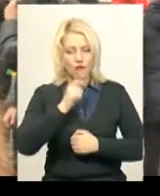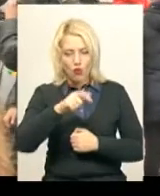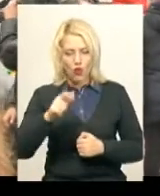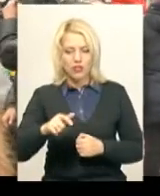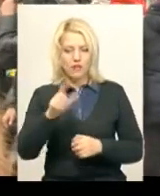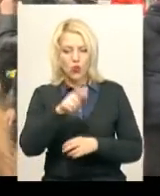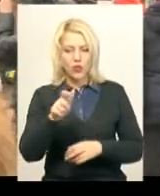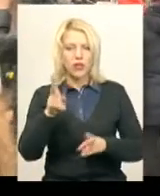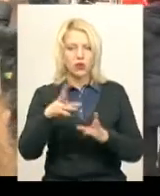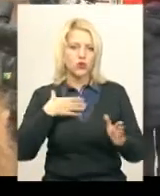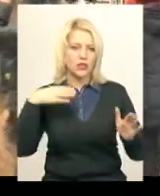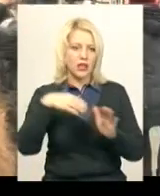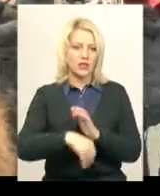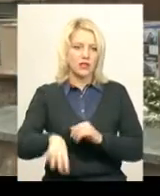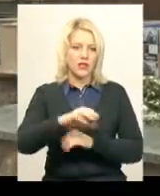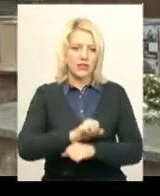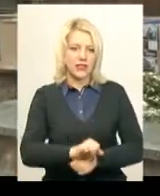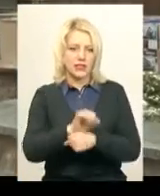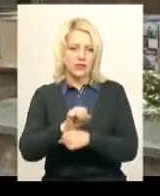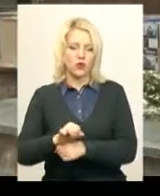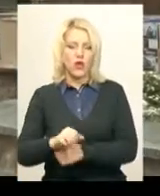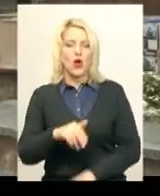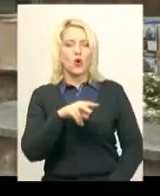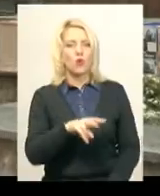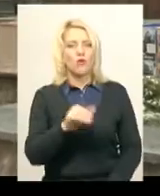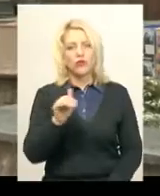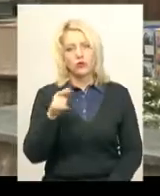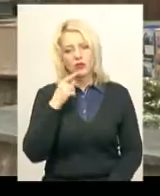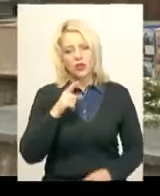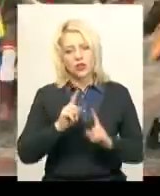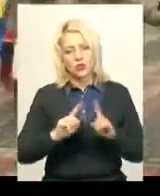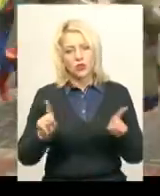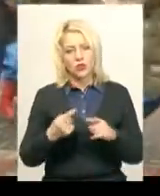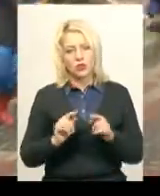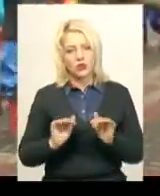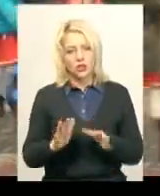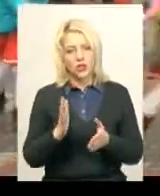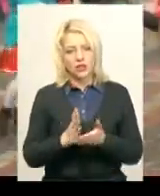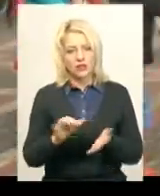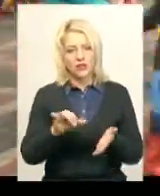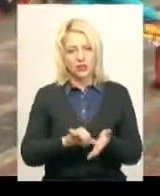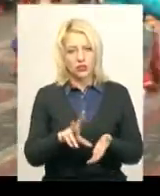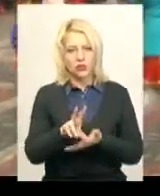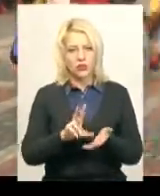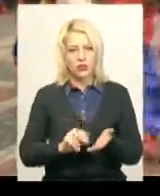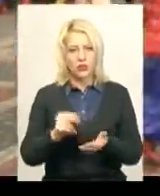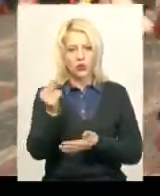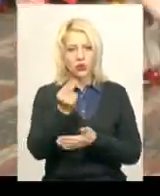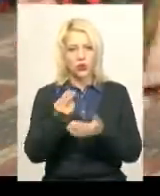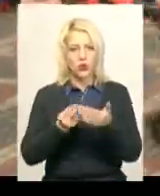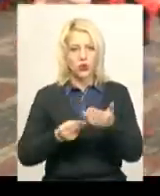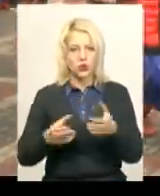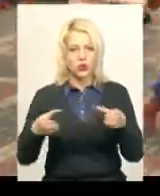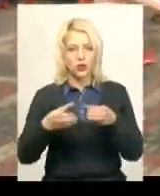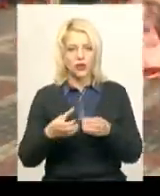загинули на всіх революціях. Любов Філіпчук каже, родзинкою заходу є виступ зразкового художнього колективу «Веснянки», який